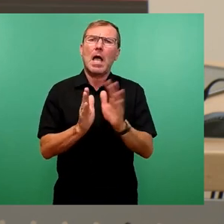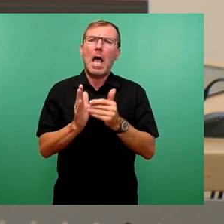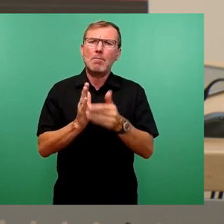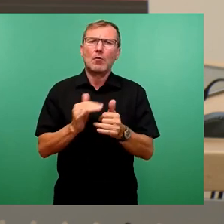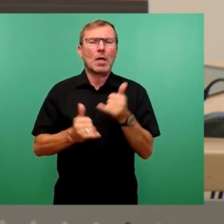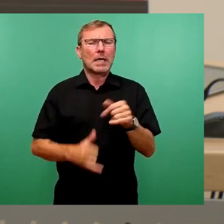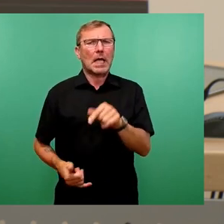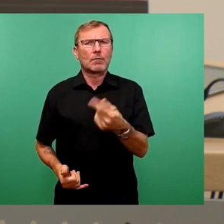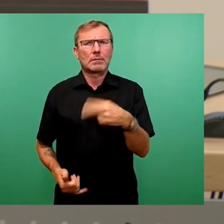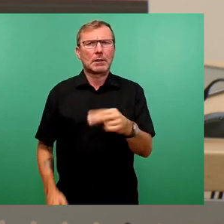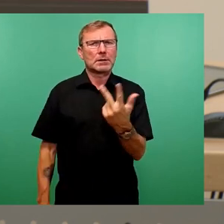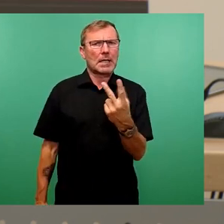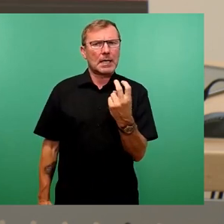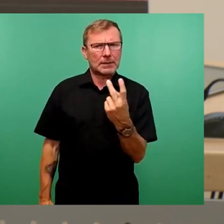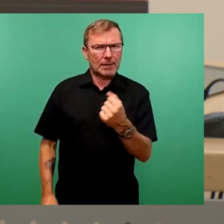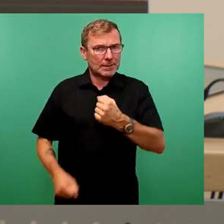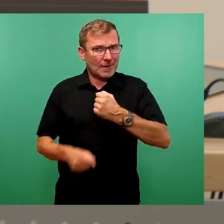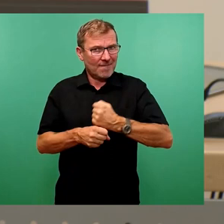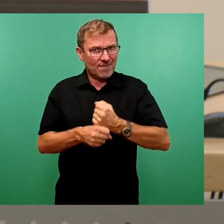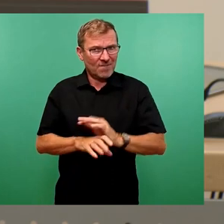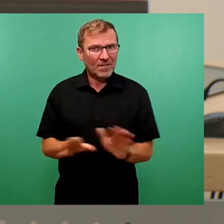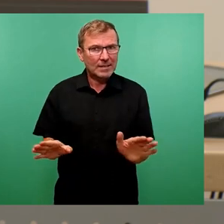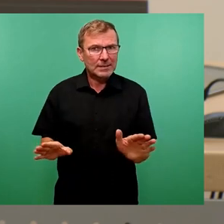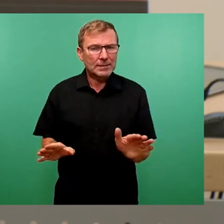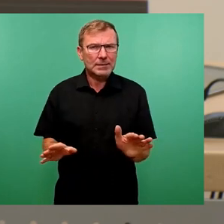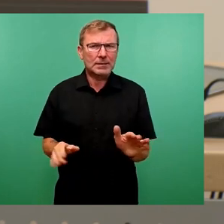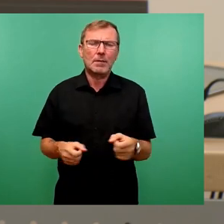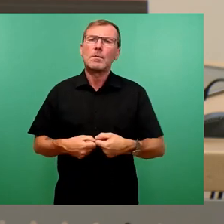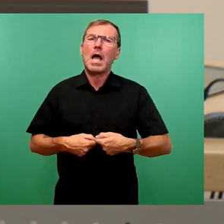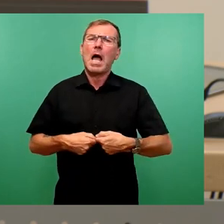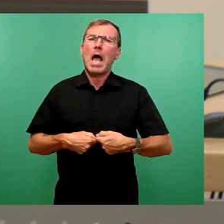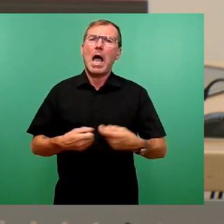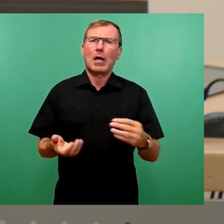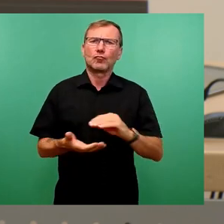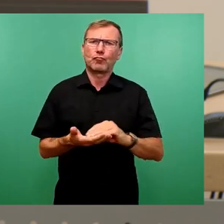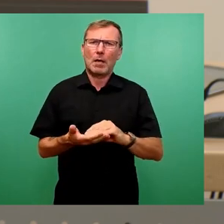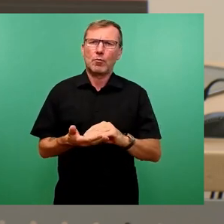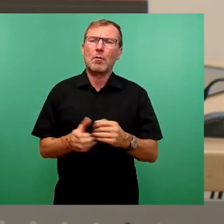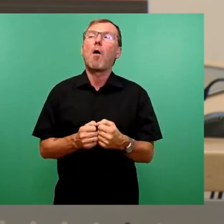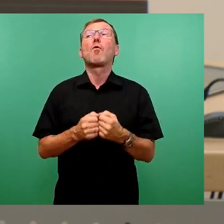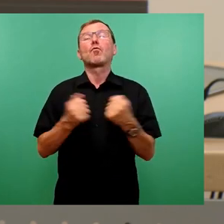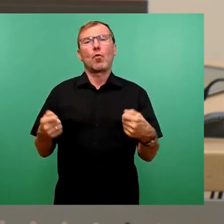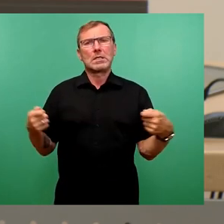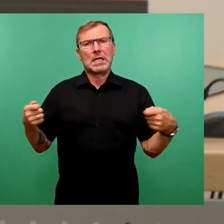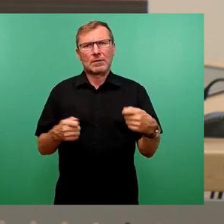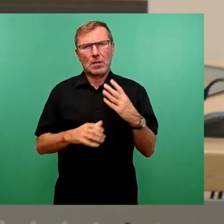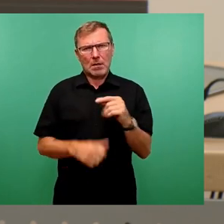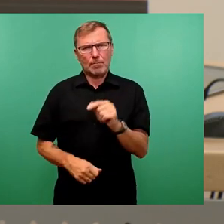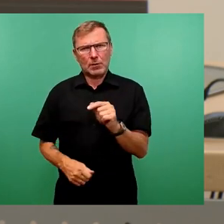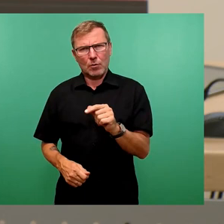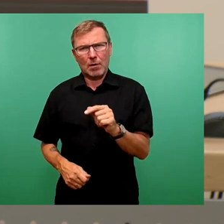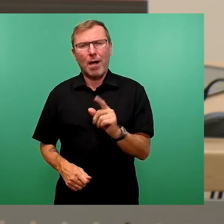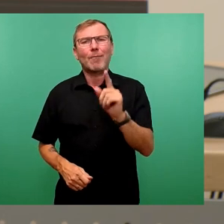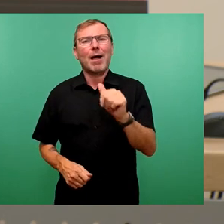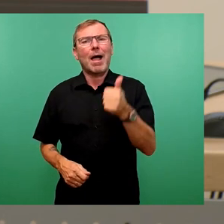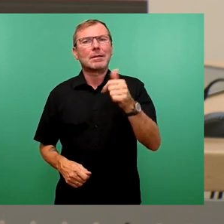2023 fertiggestellt. Die Ausschreibung dieser großen Investitionsbeträge konnten jedoch erst nach